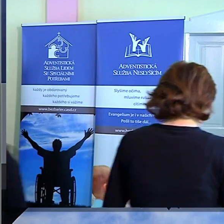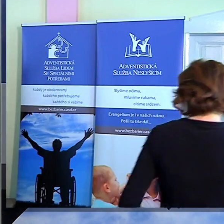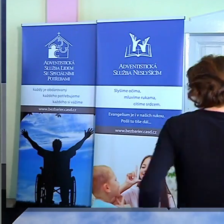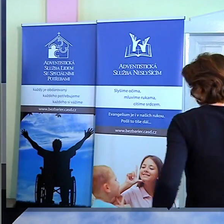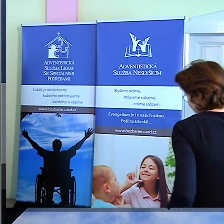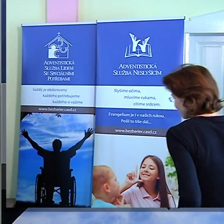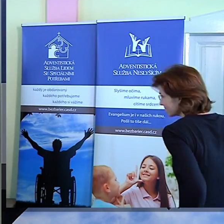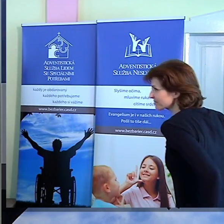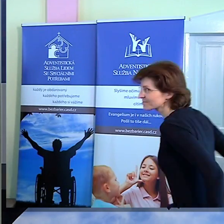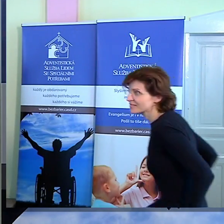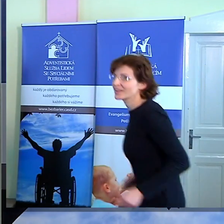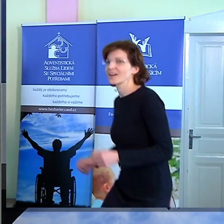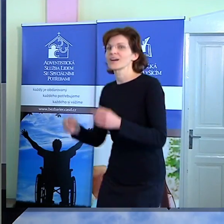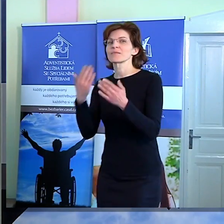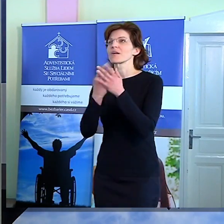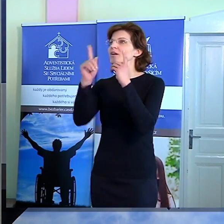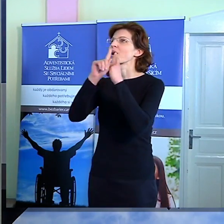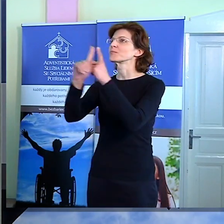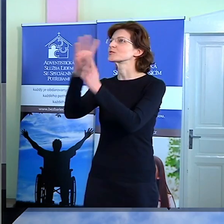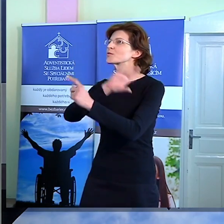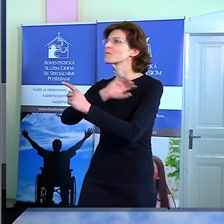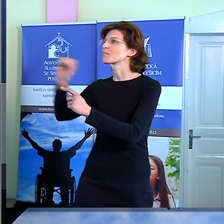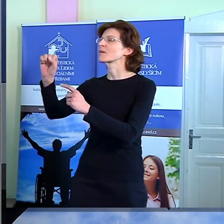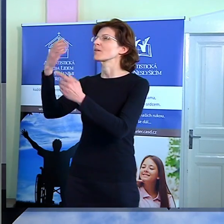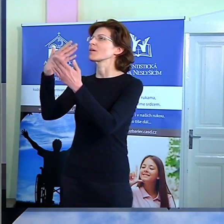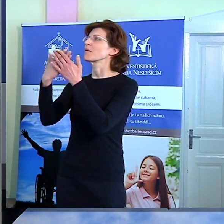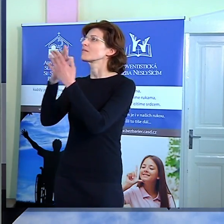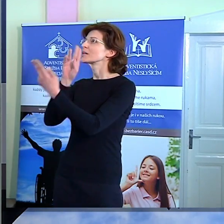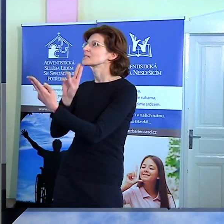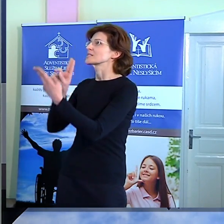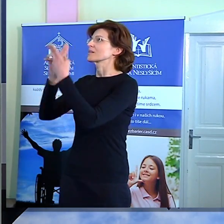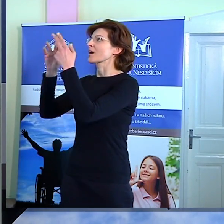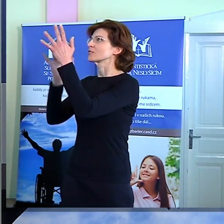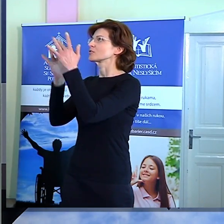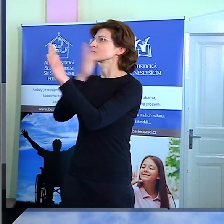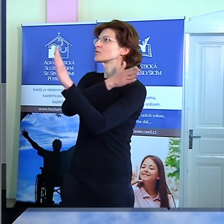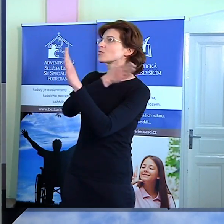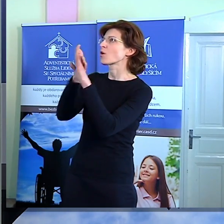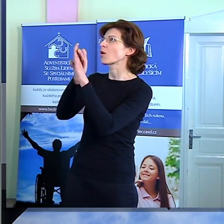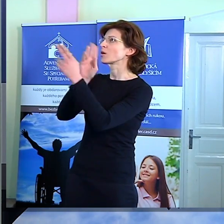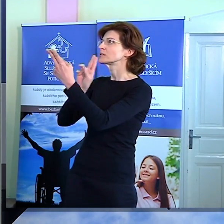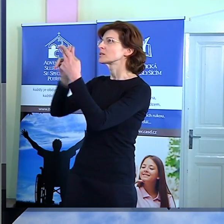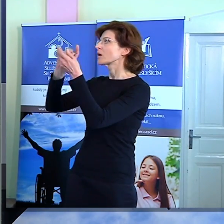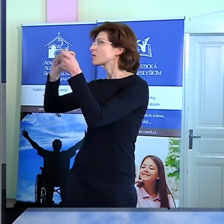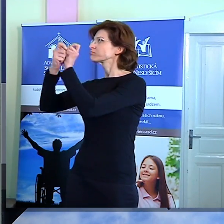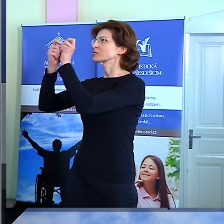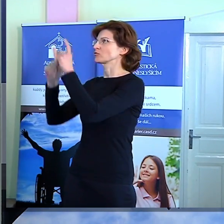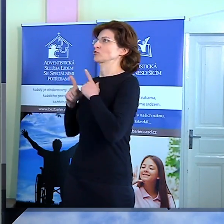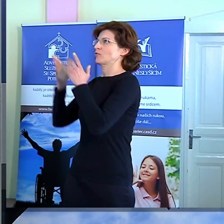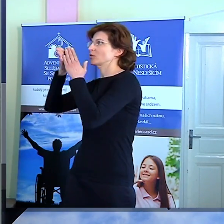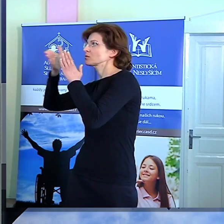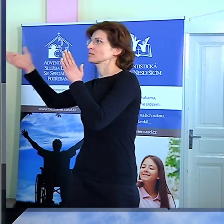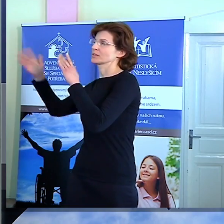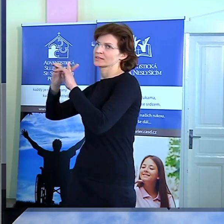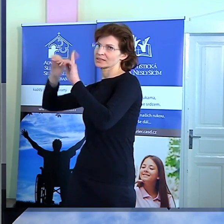Apoštol nabral život Apoštola Pavla jiný směr. Život Apoštolu